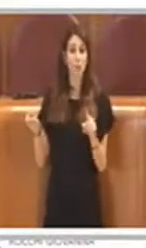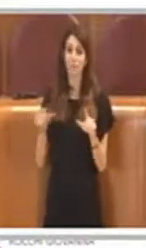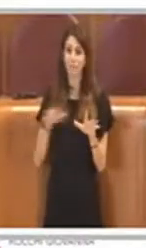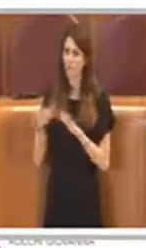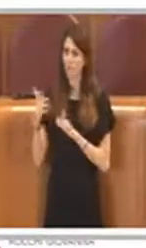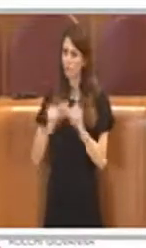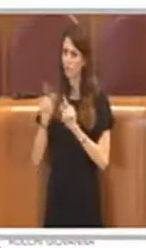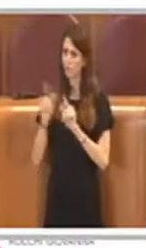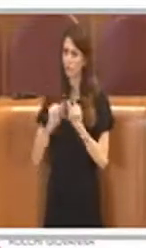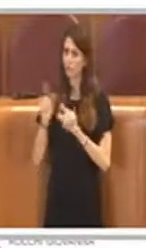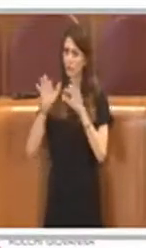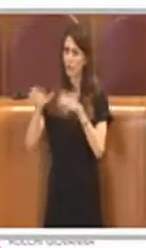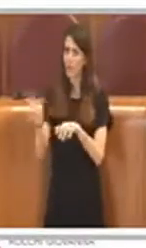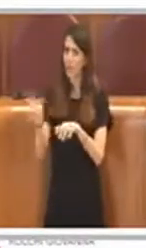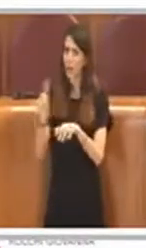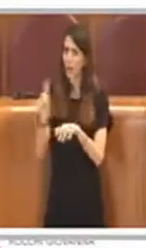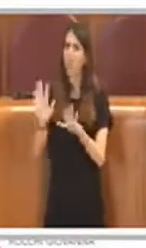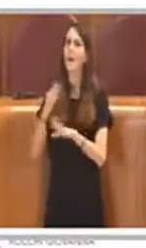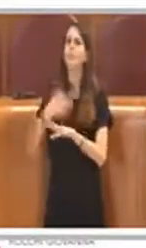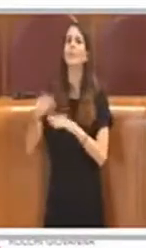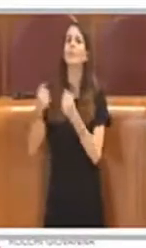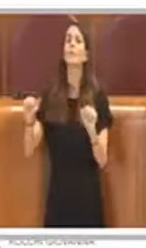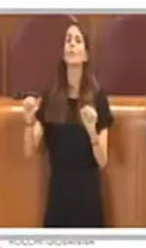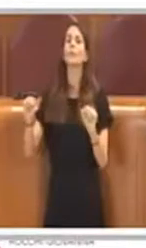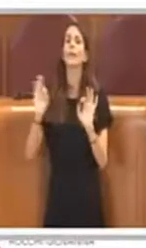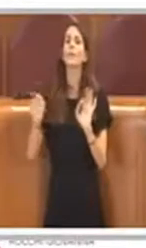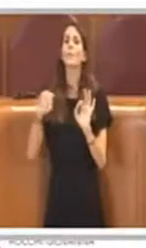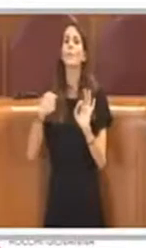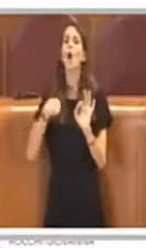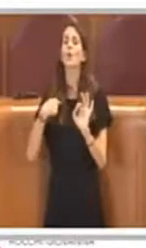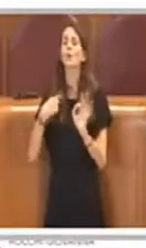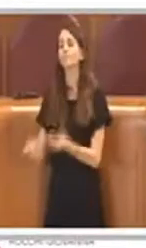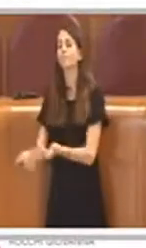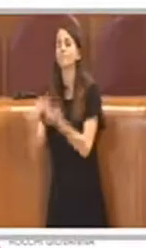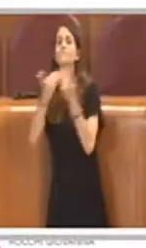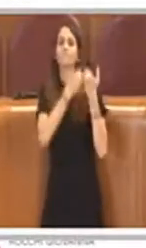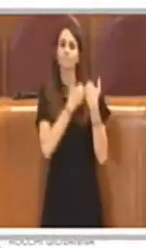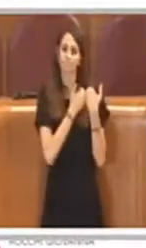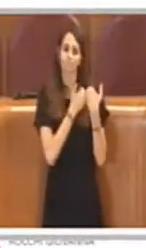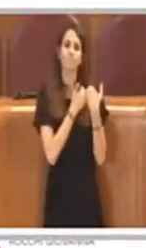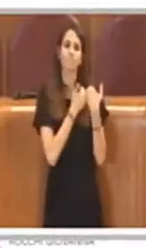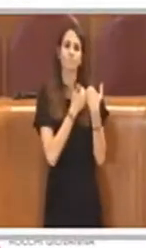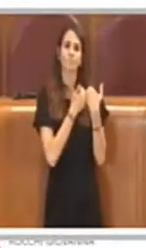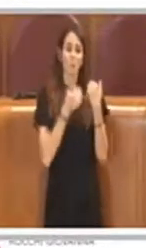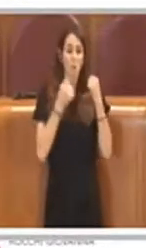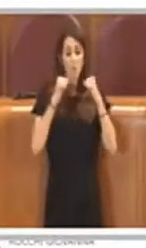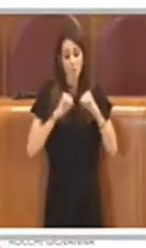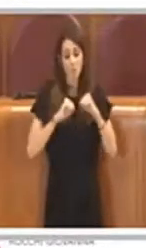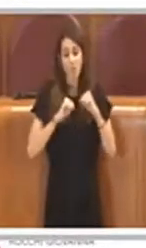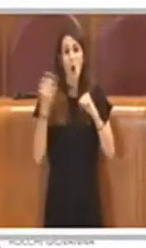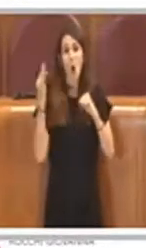5 Stelle fossero veicolate dal sottoscritto per poter essere rappresentate nelle